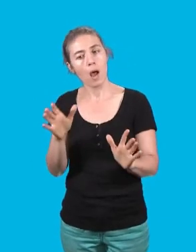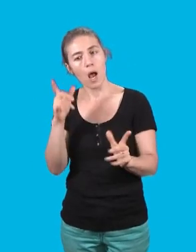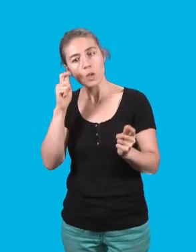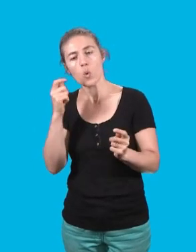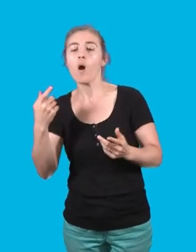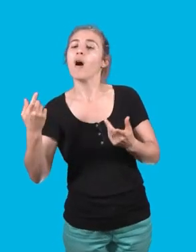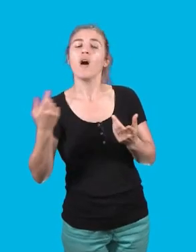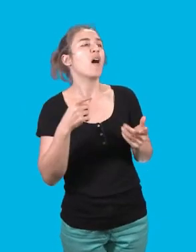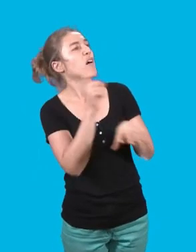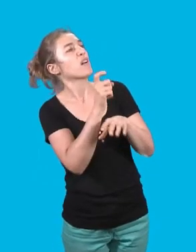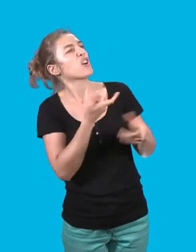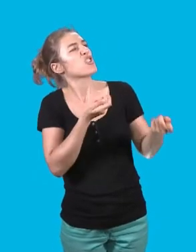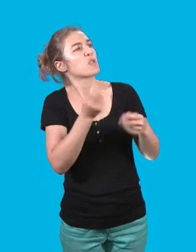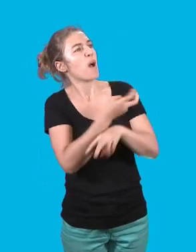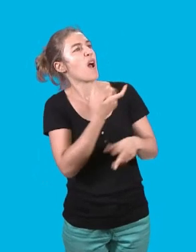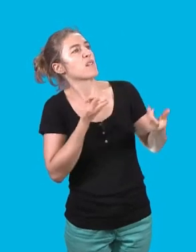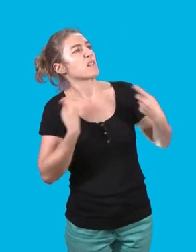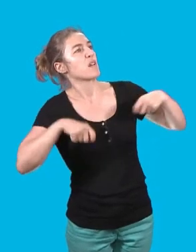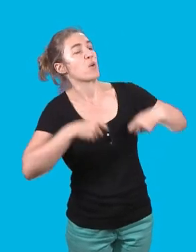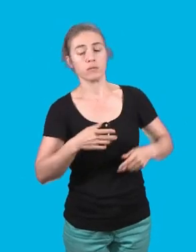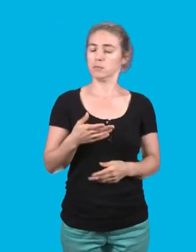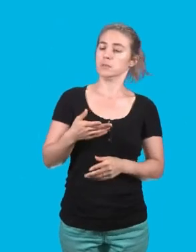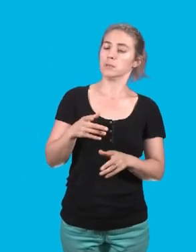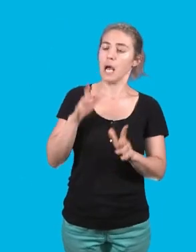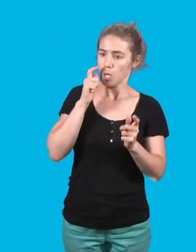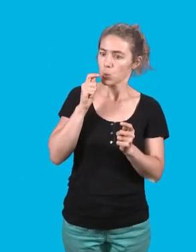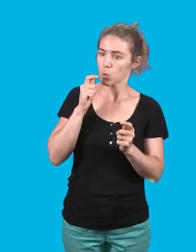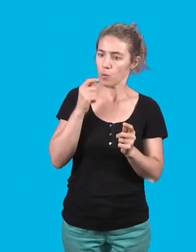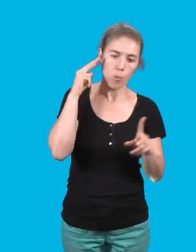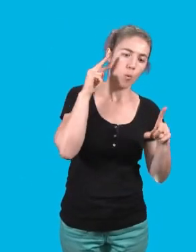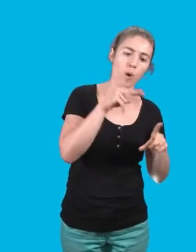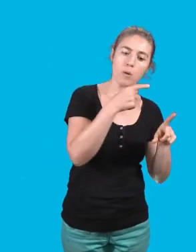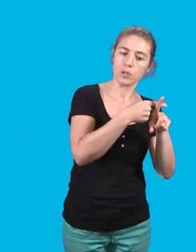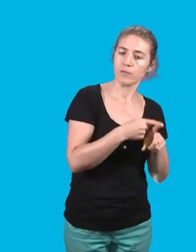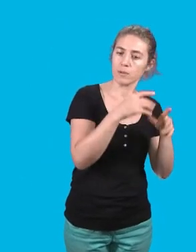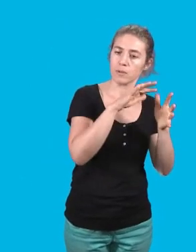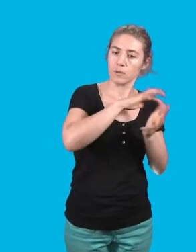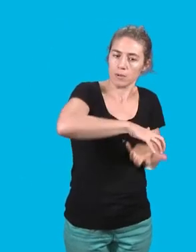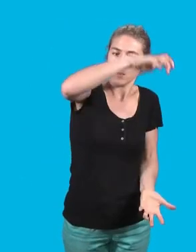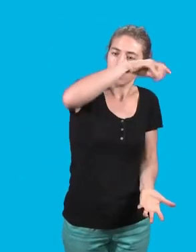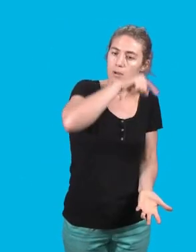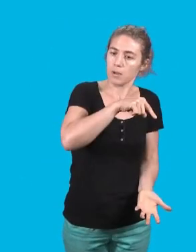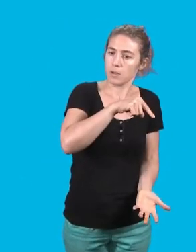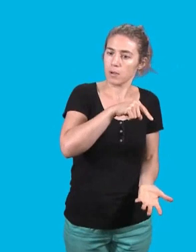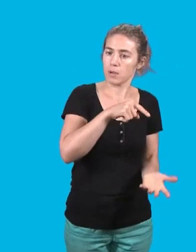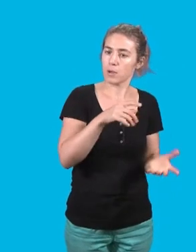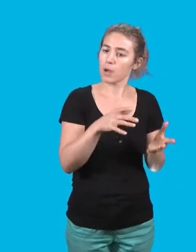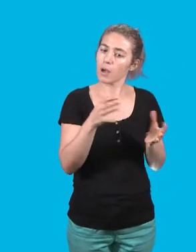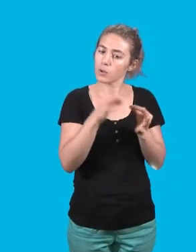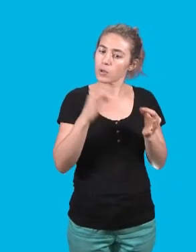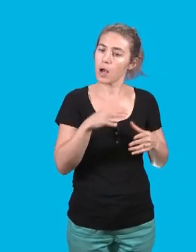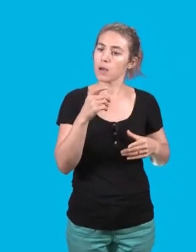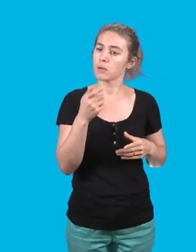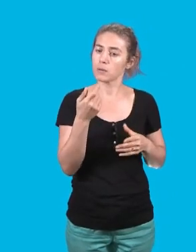les procès en mauvaise gestion. Donc additionnons aussi les réussites, additionnons aussi les retombées sur notre